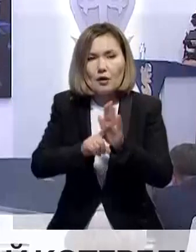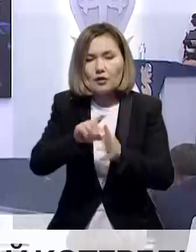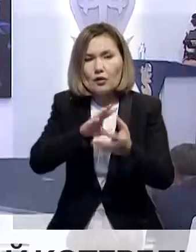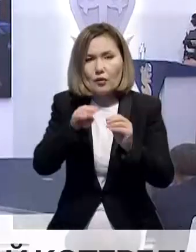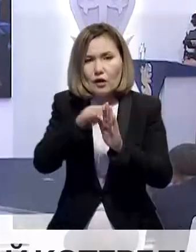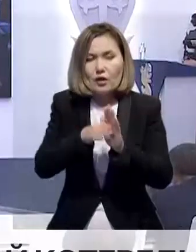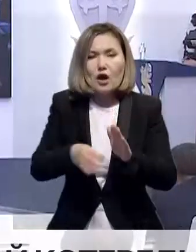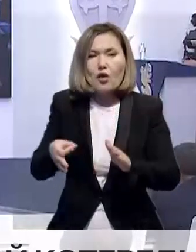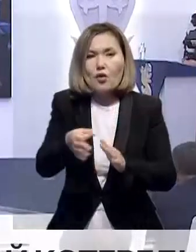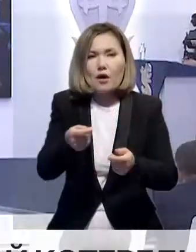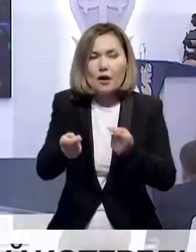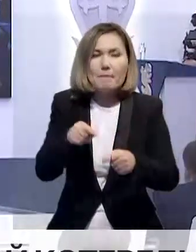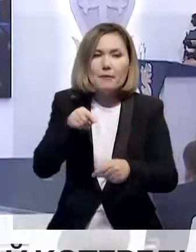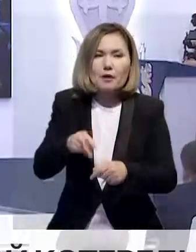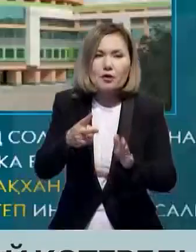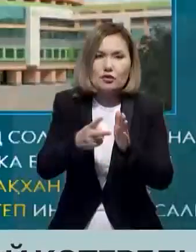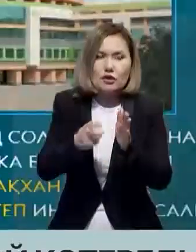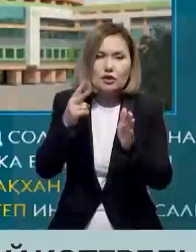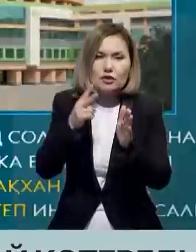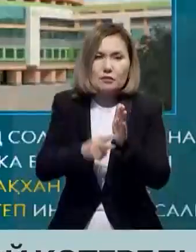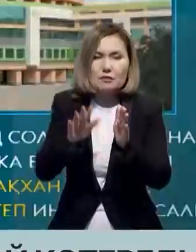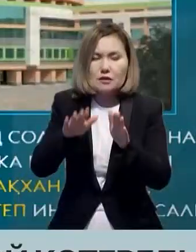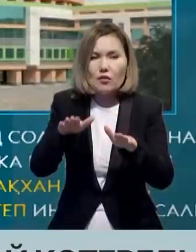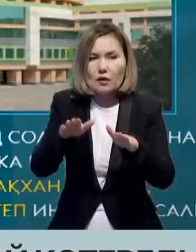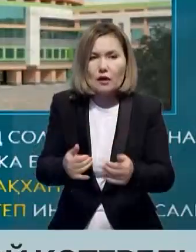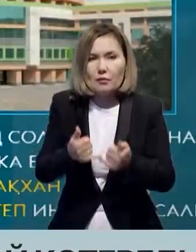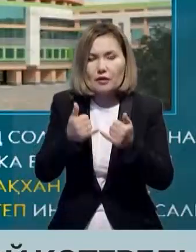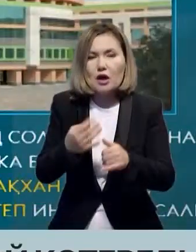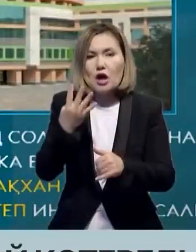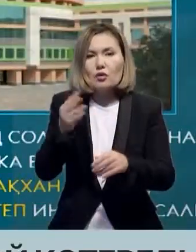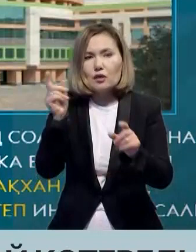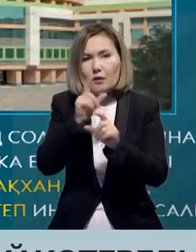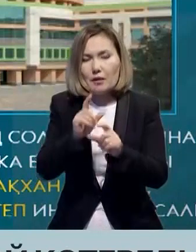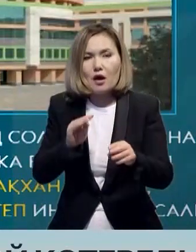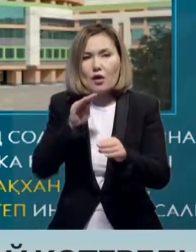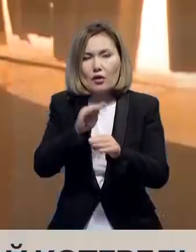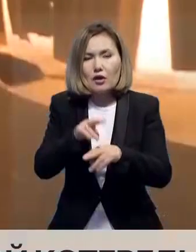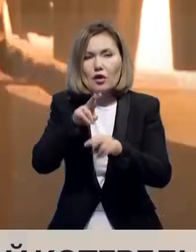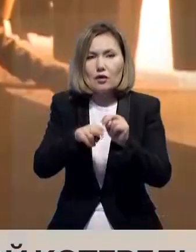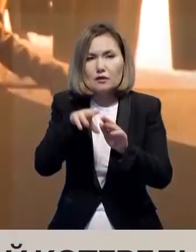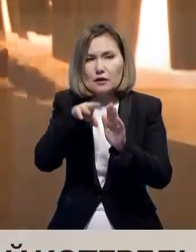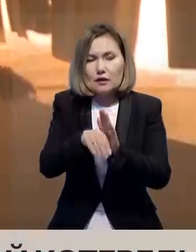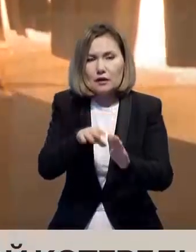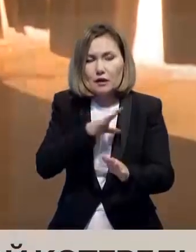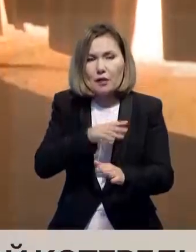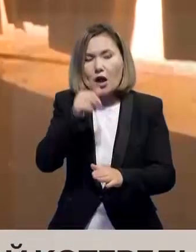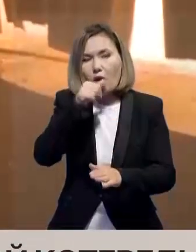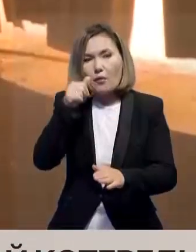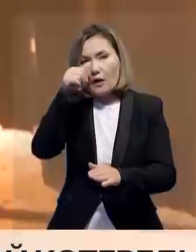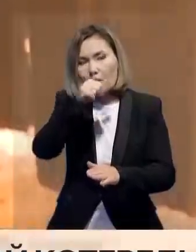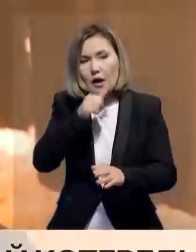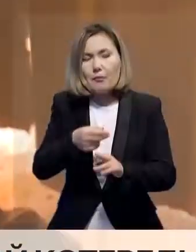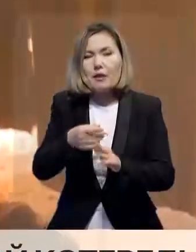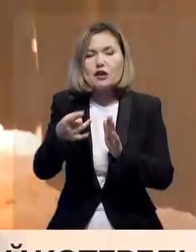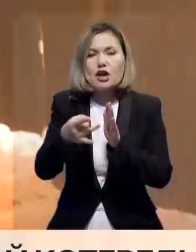түзімге обылыс бойынша 1775 орын қалайықталған 4 мектептің қосымша құрлысын еңгіздік. Өткен жылы өңірде шыны